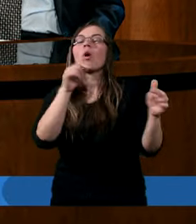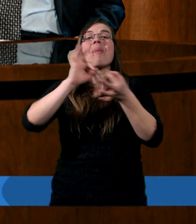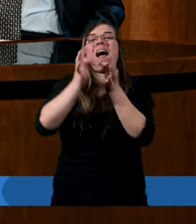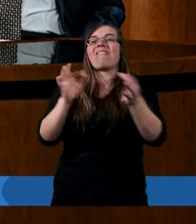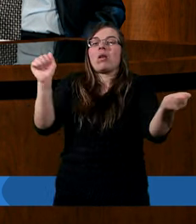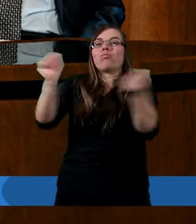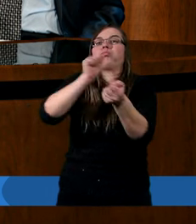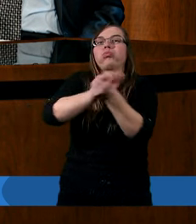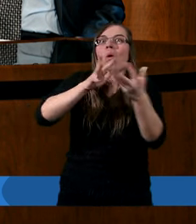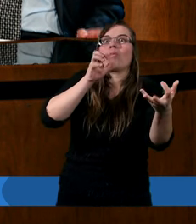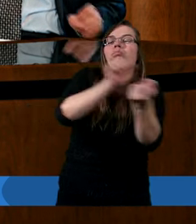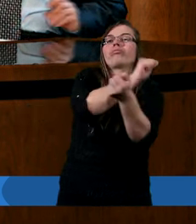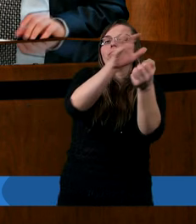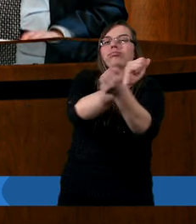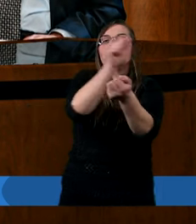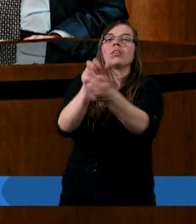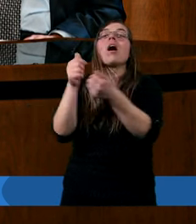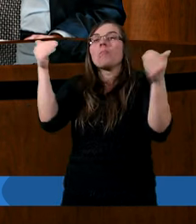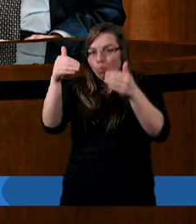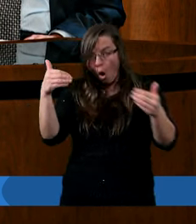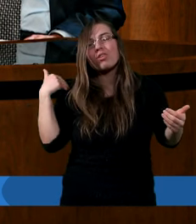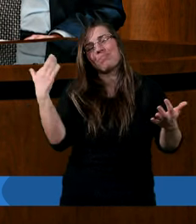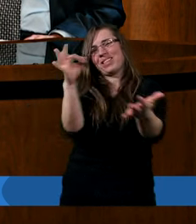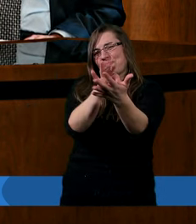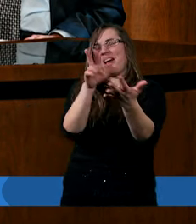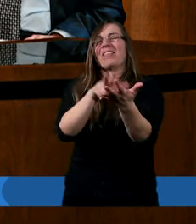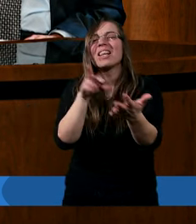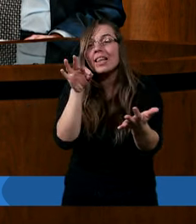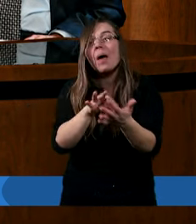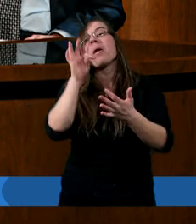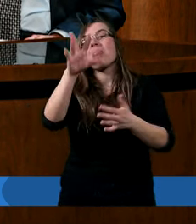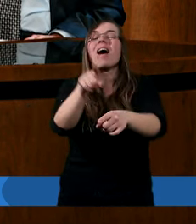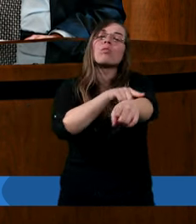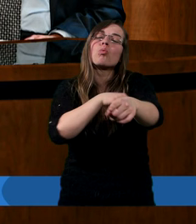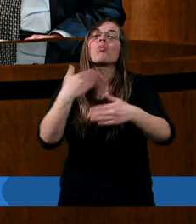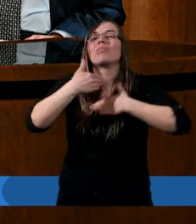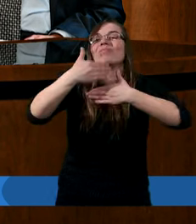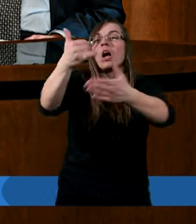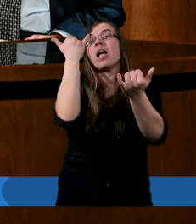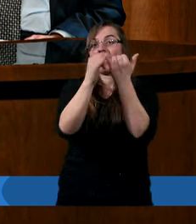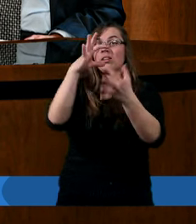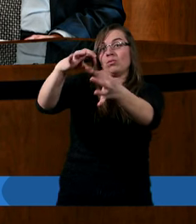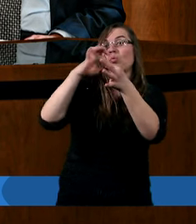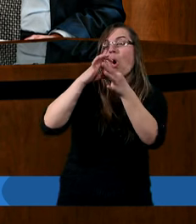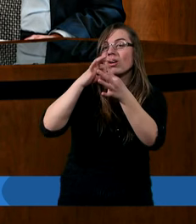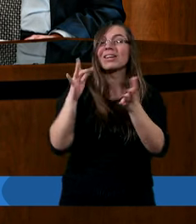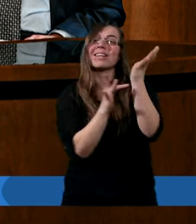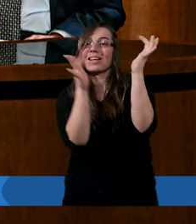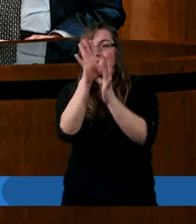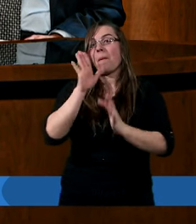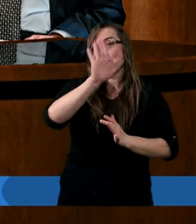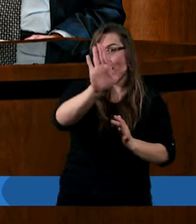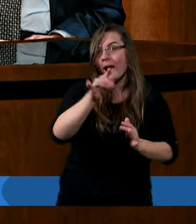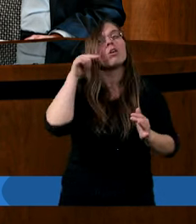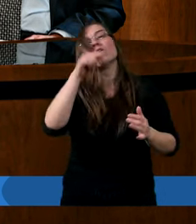boje nad tym. Może być pewne, tak długo jak i ma łączność z Jezusem Chrystusem,